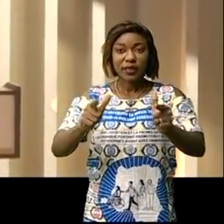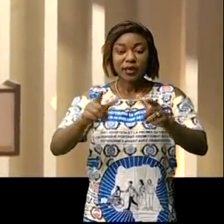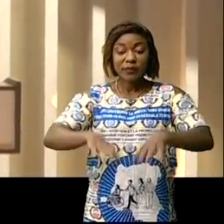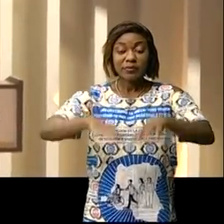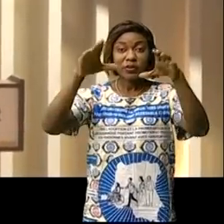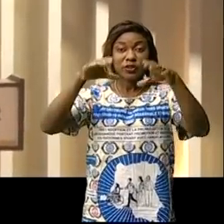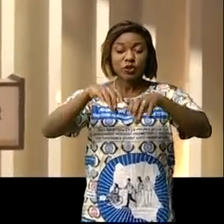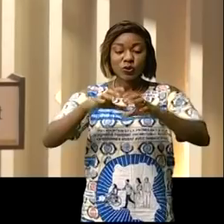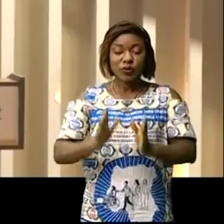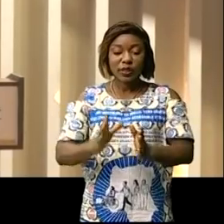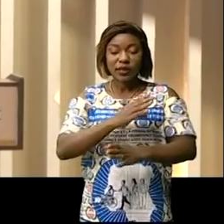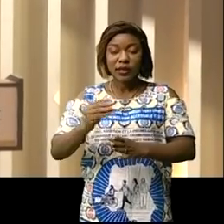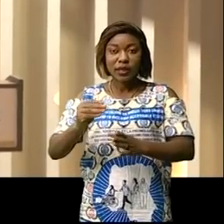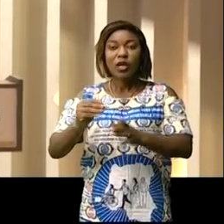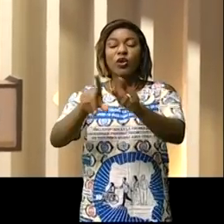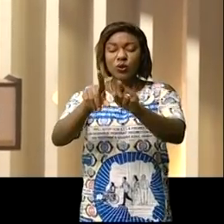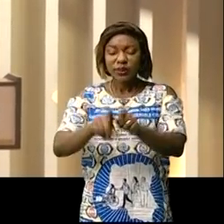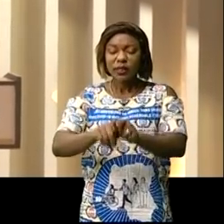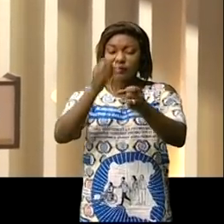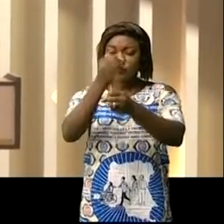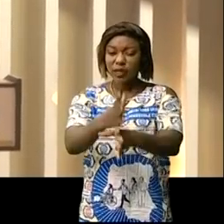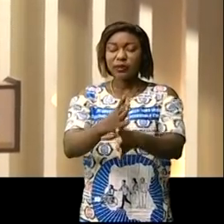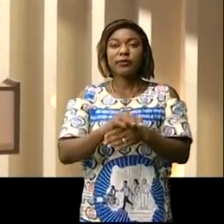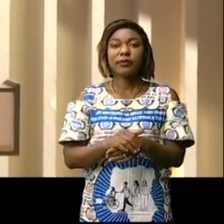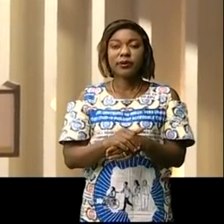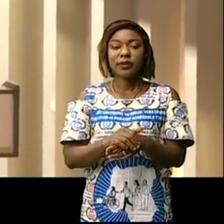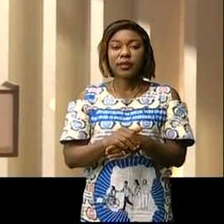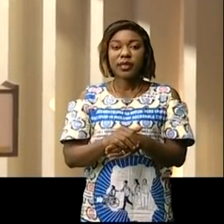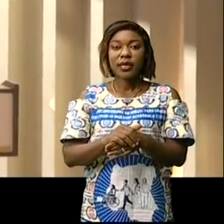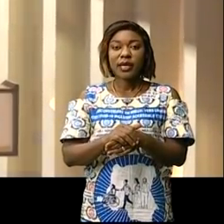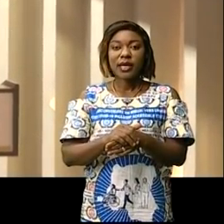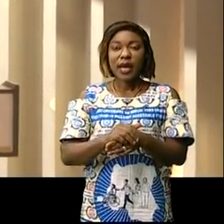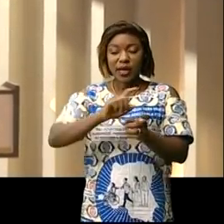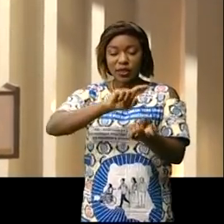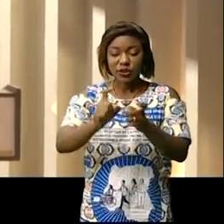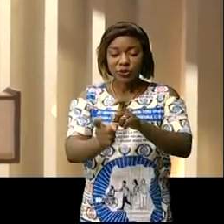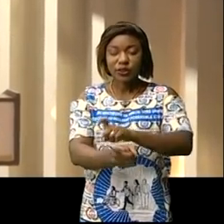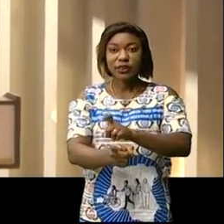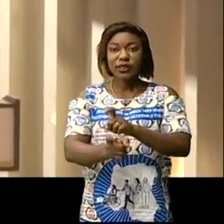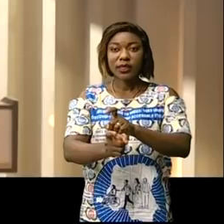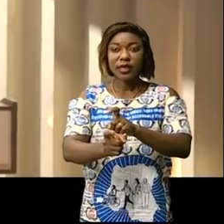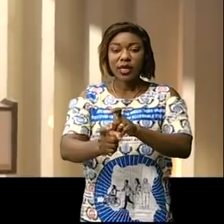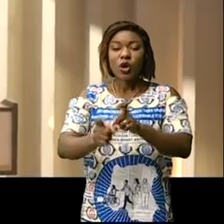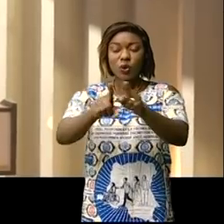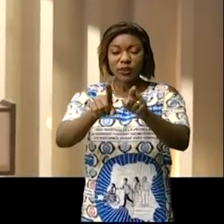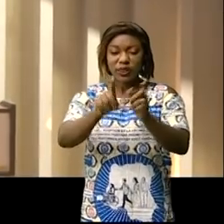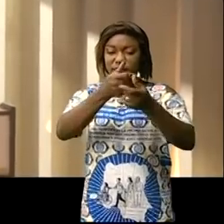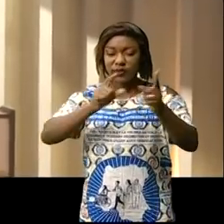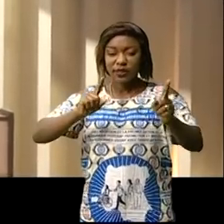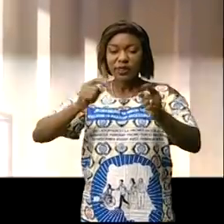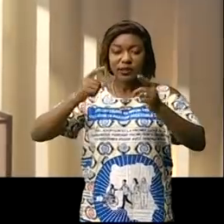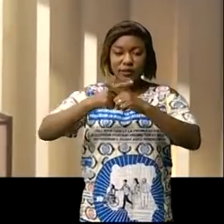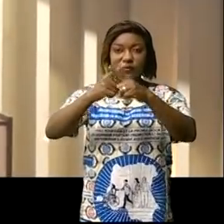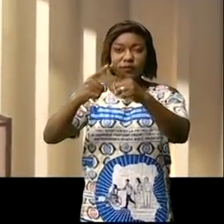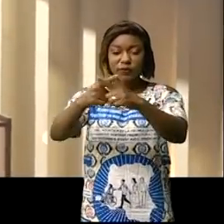Congolaises et de Congolais étaient prêtes à transcender les querelles partisanes